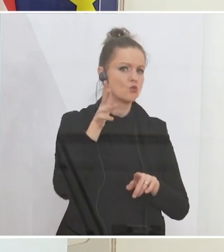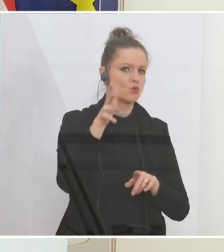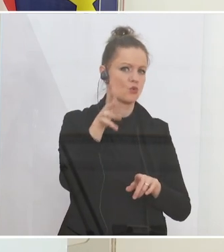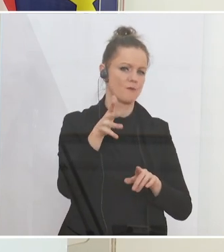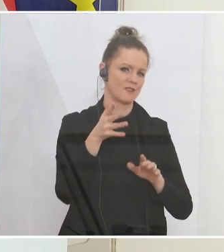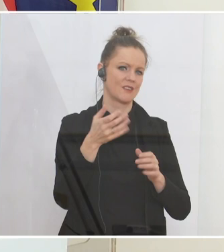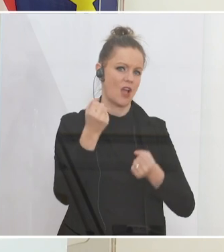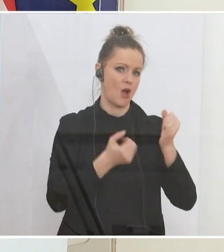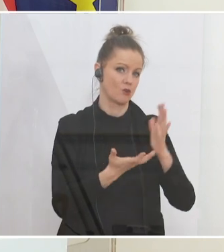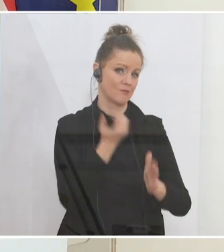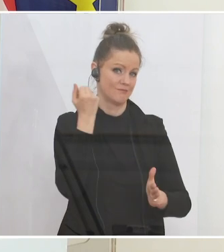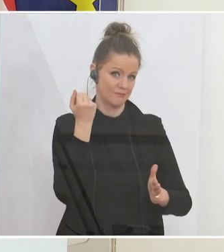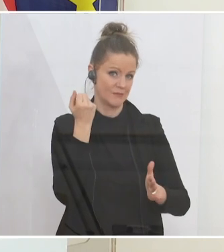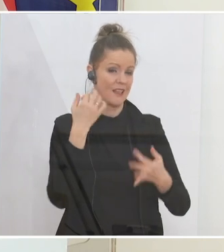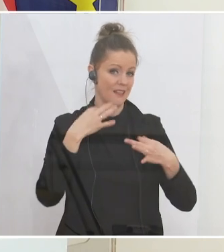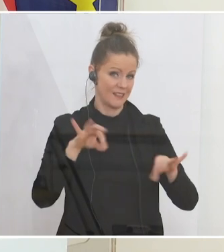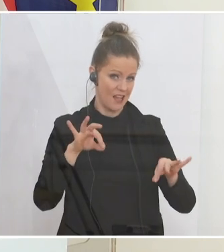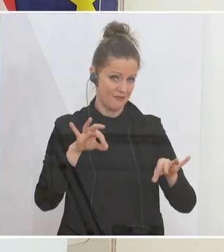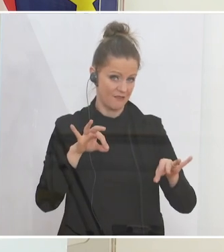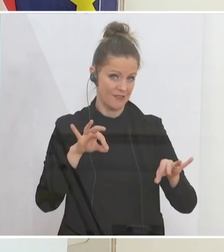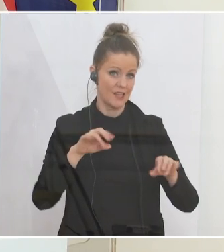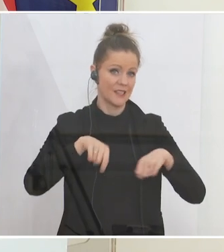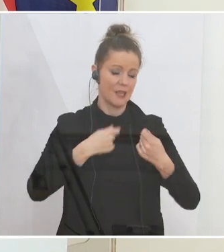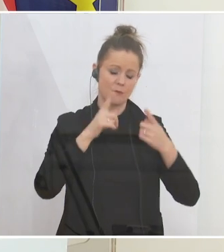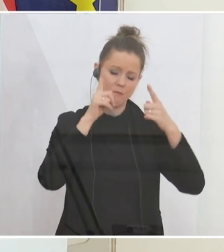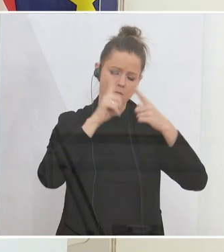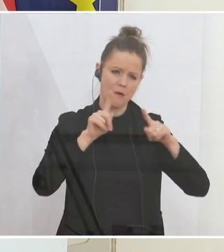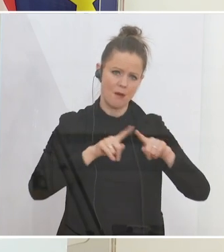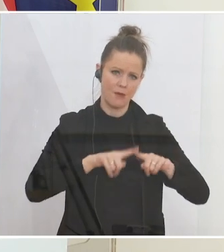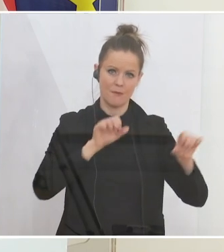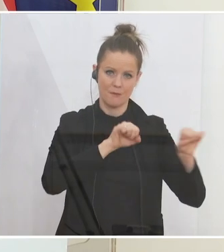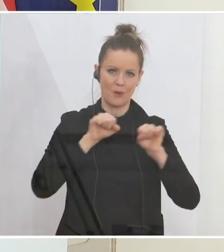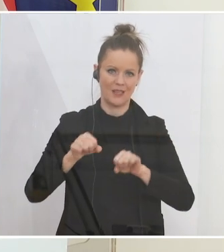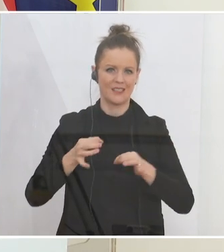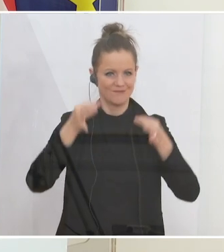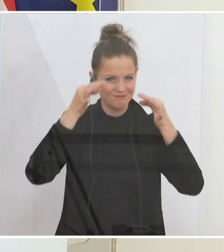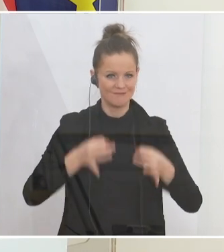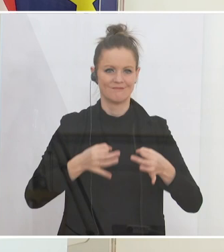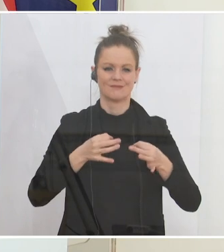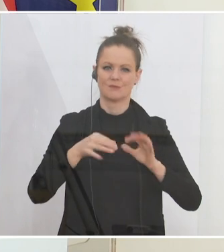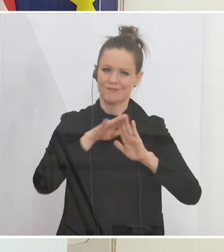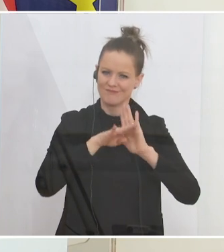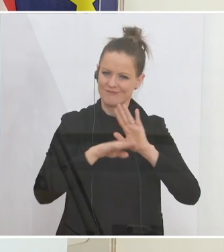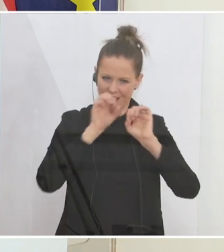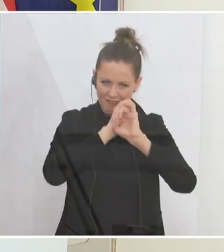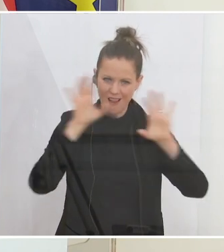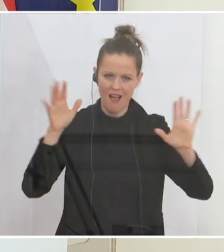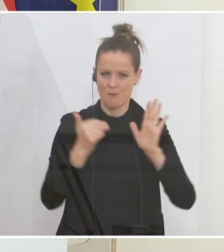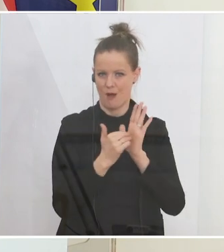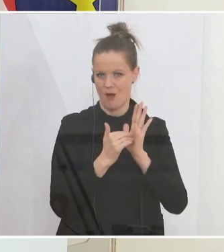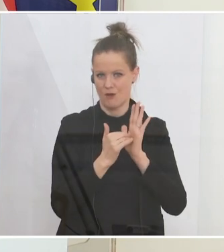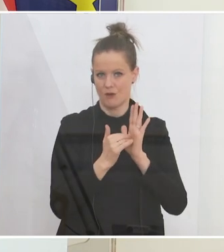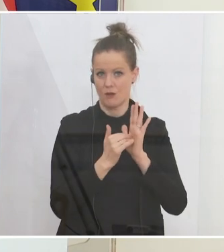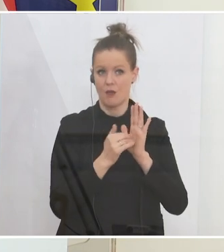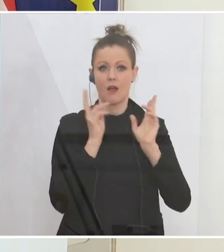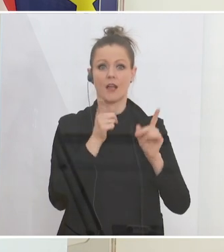Beschlagnahme, die angesprochen worden ist, weil es da natürlich viele unterschiedliche Möglichkeiten gibt, jetzt im konkreten Fall zu regeln. Man kann andererseits nur auf die